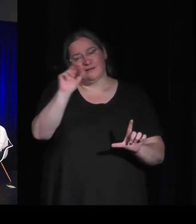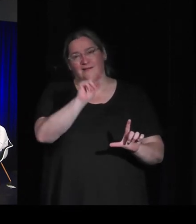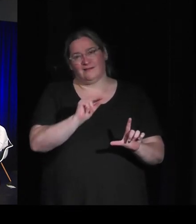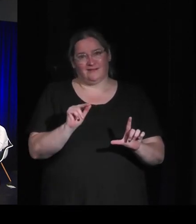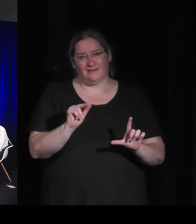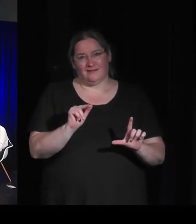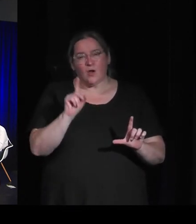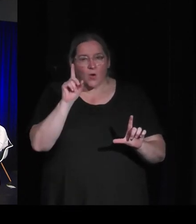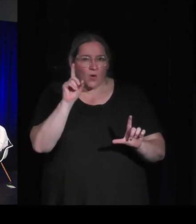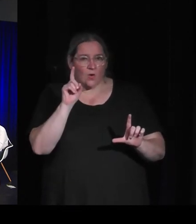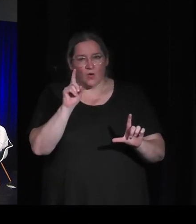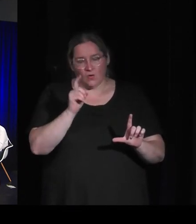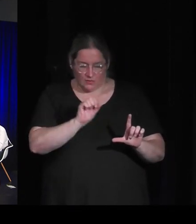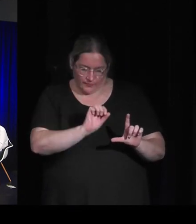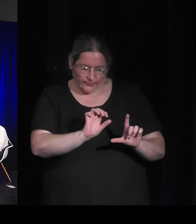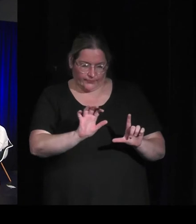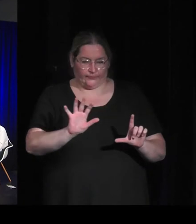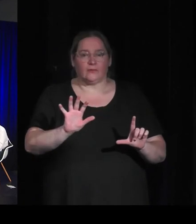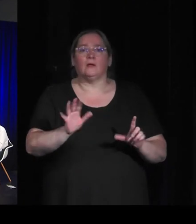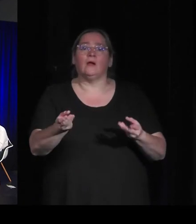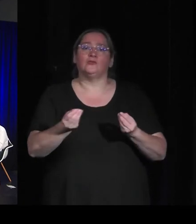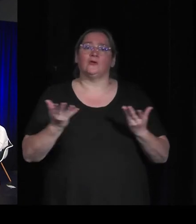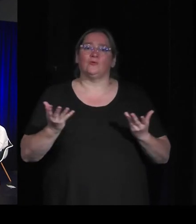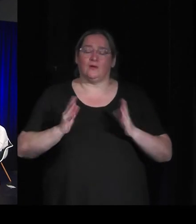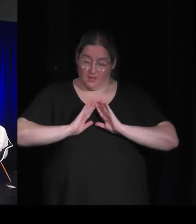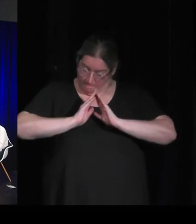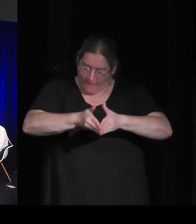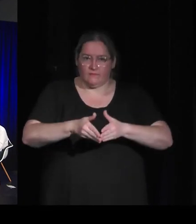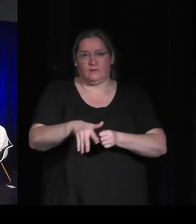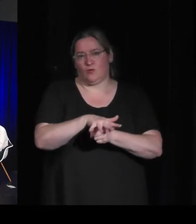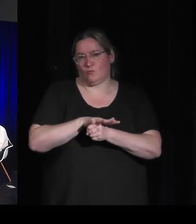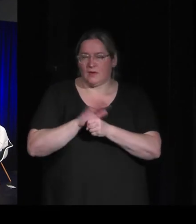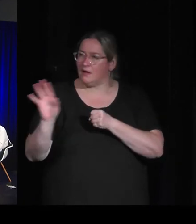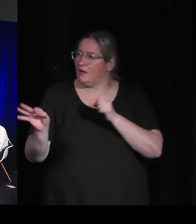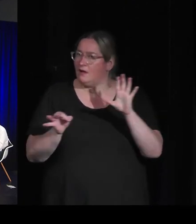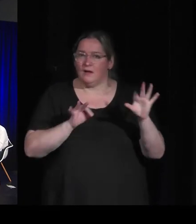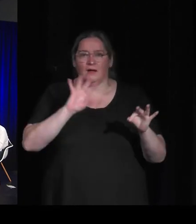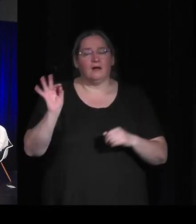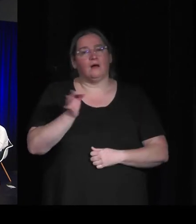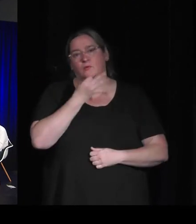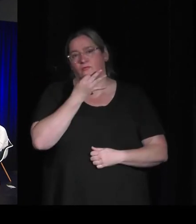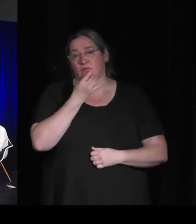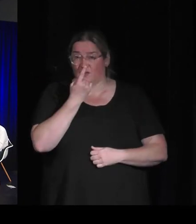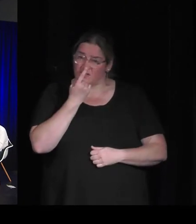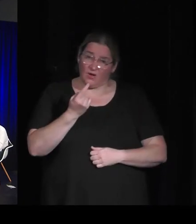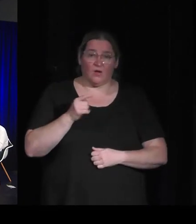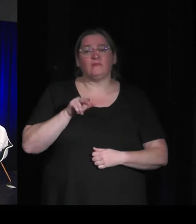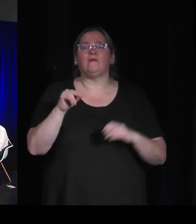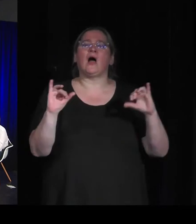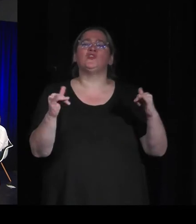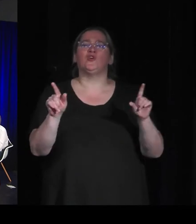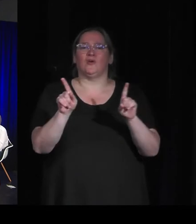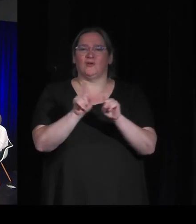rentrer dedans mais aussi à en profiter plus pleinement et dans Dordogne, va non seulement être en troisième personne et à un certain moment clé passer en première personne